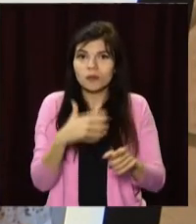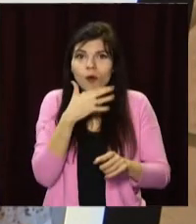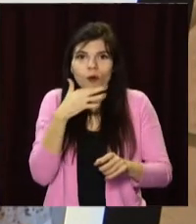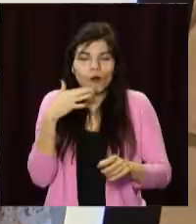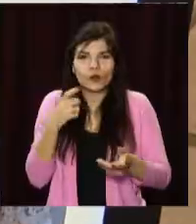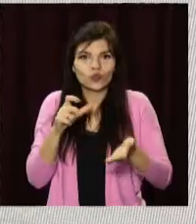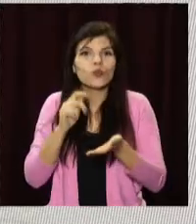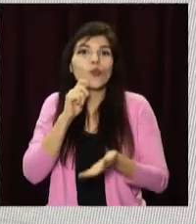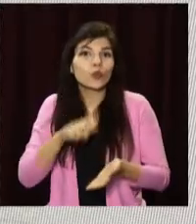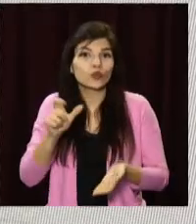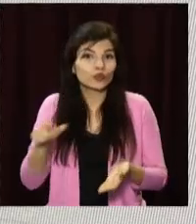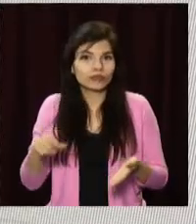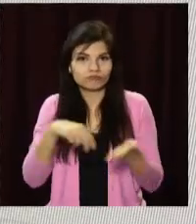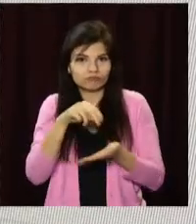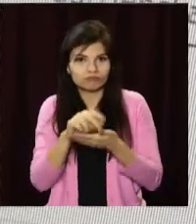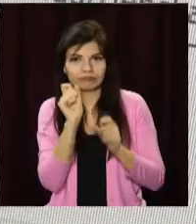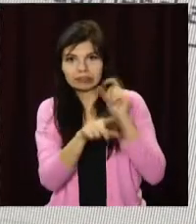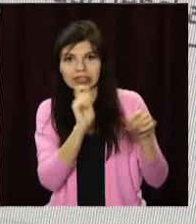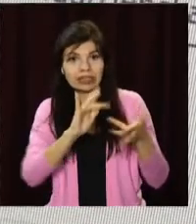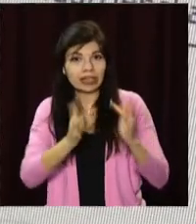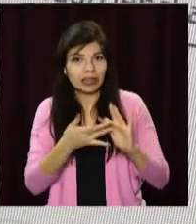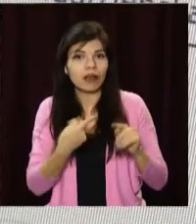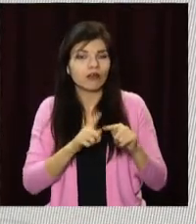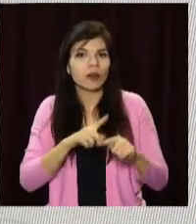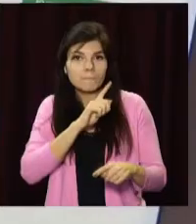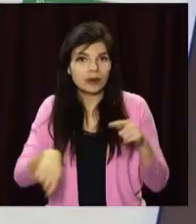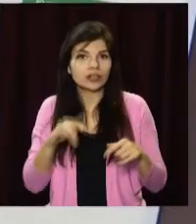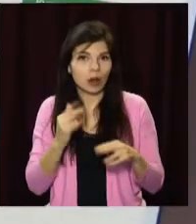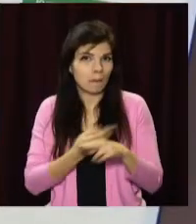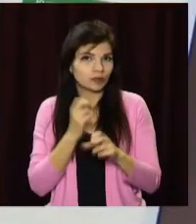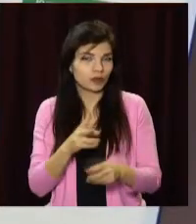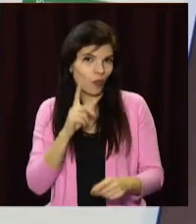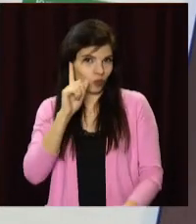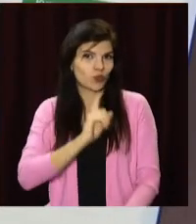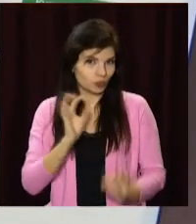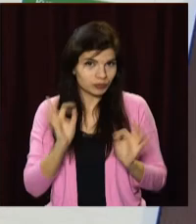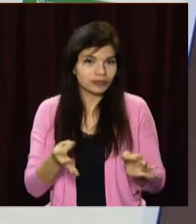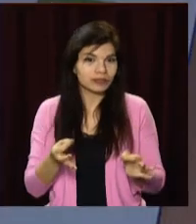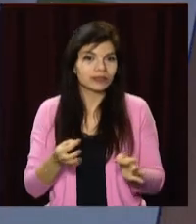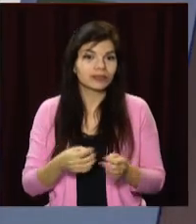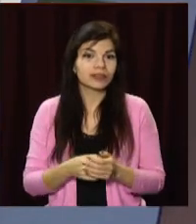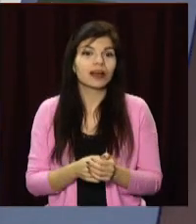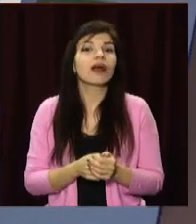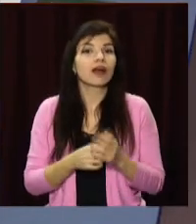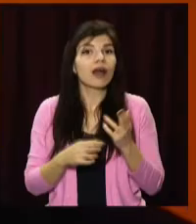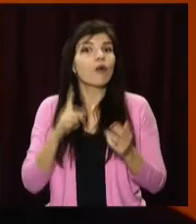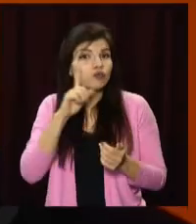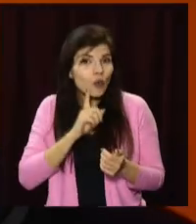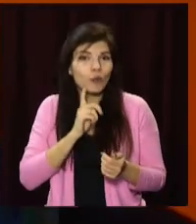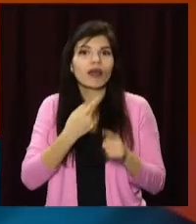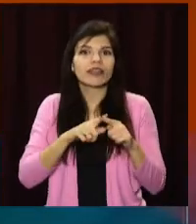крамницями. Через карантин все більше покупок українці роблять в інтернеті. Мовляв, це швидко і безпечно.